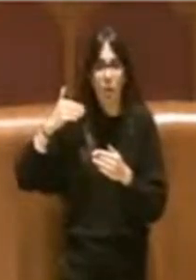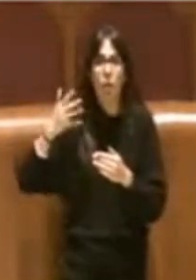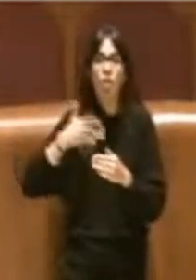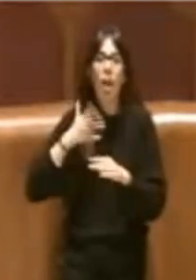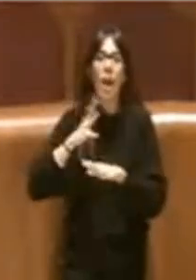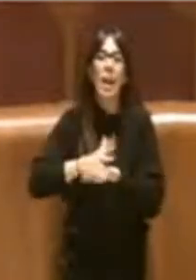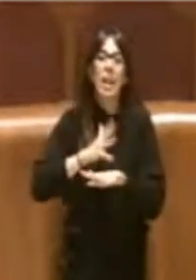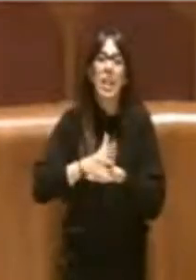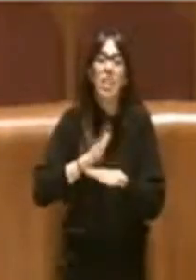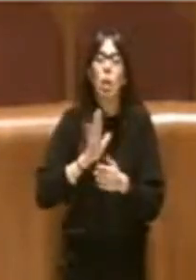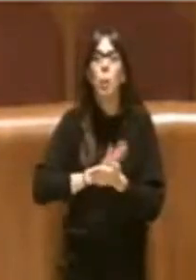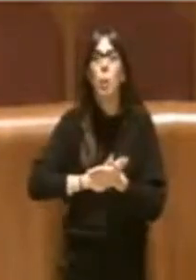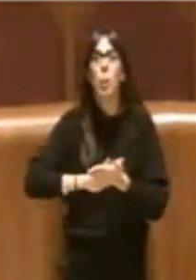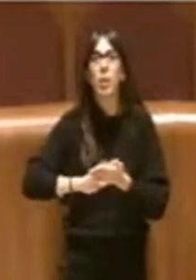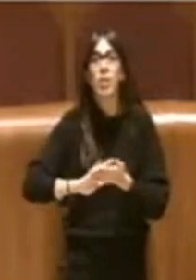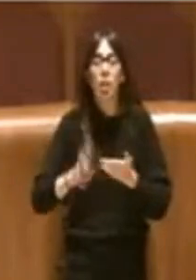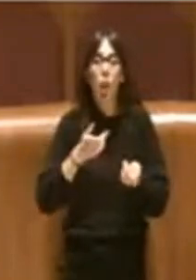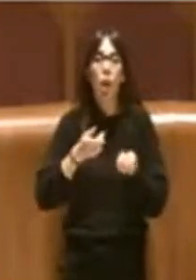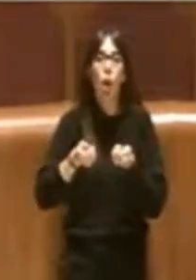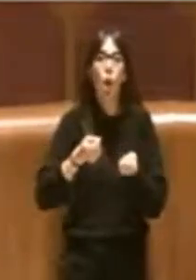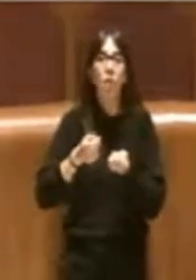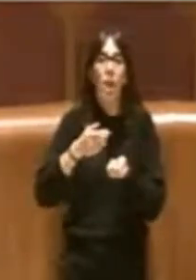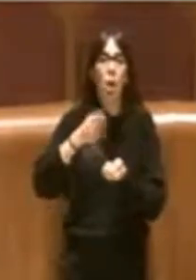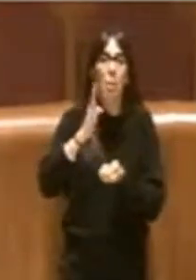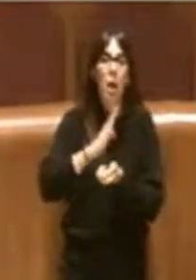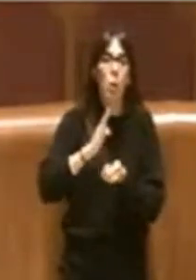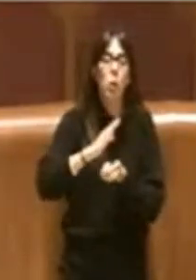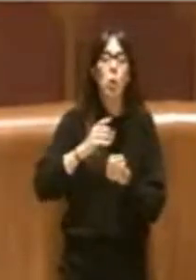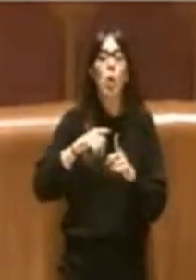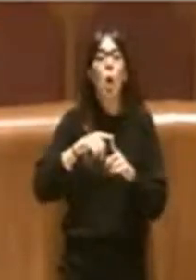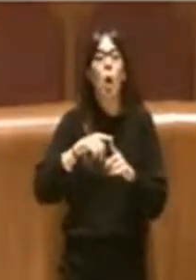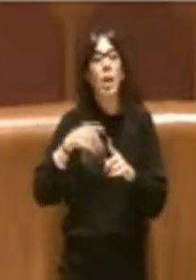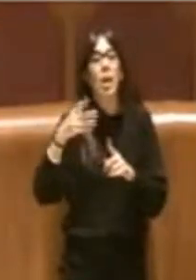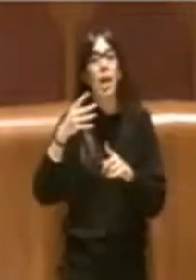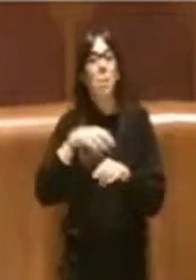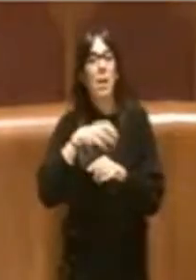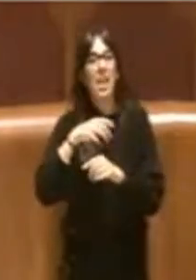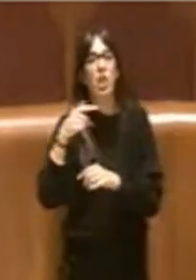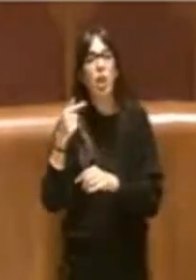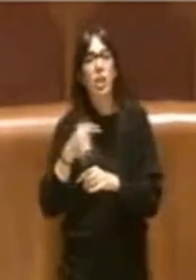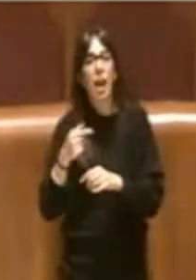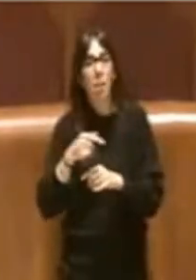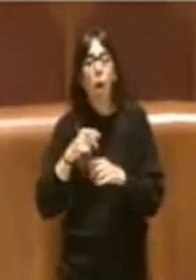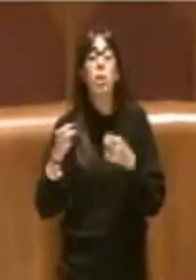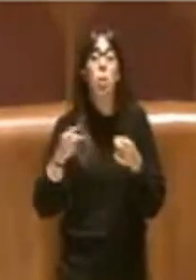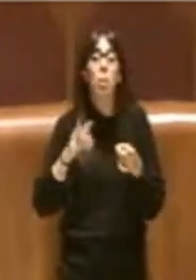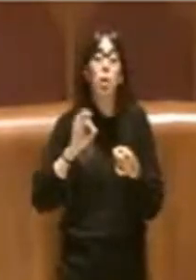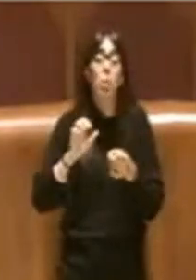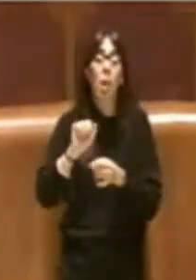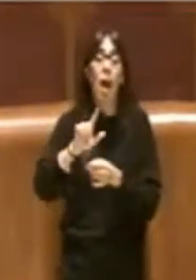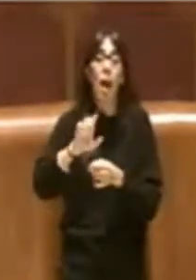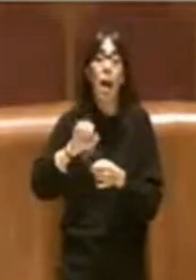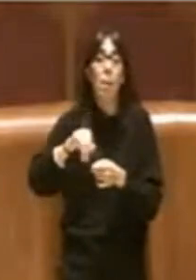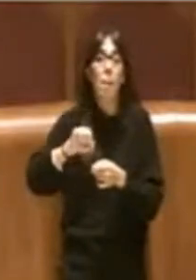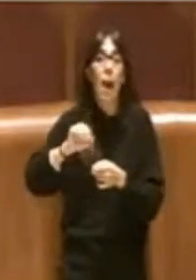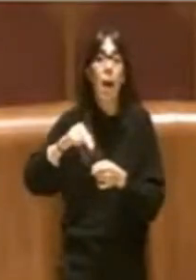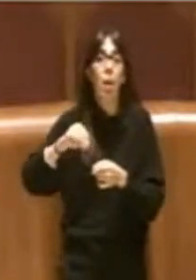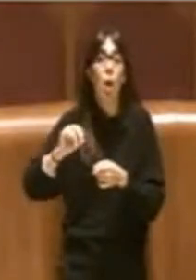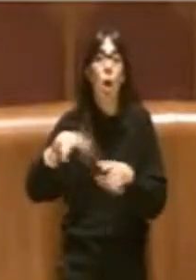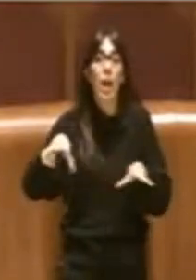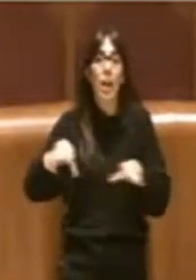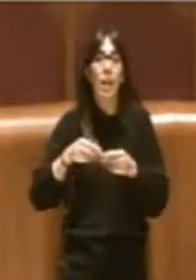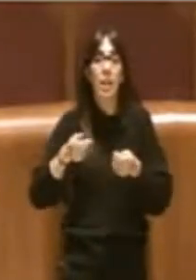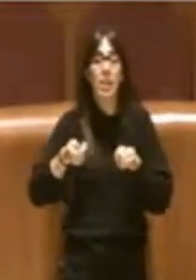e del ministro Tremonti nel momento in cui il sindaco Alemanno si apprestava a governare questa città.